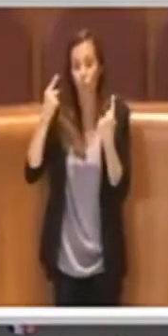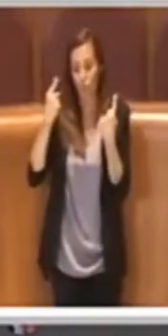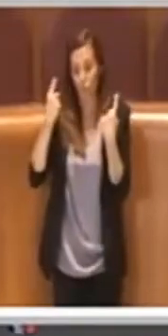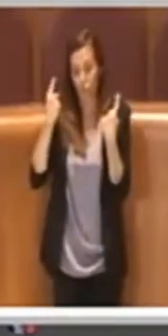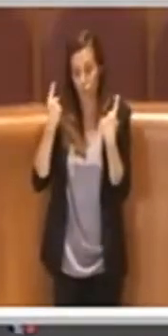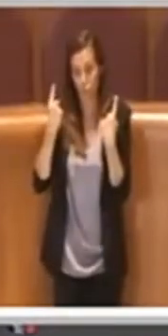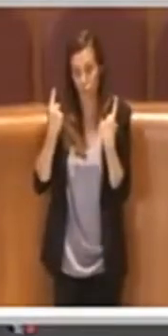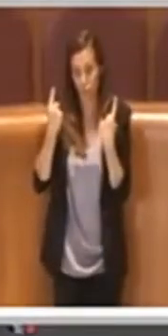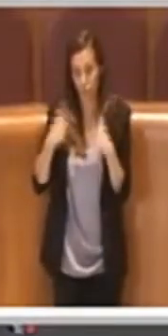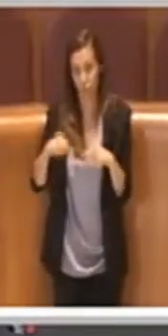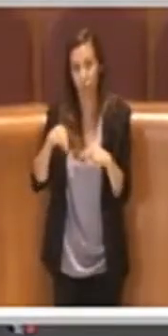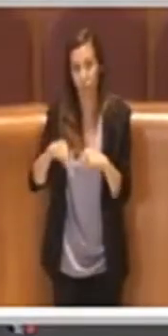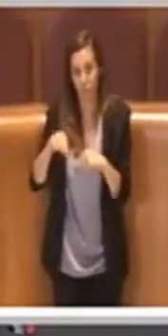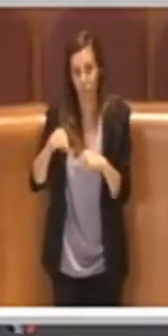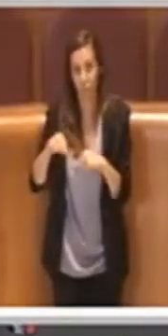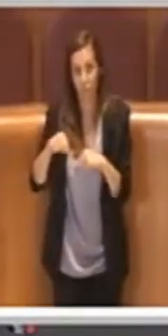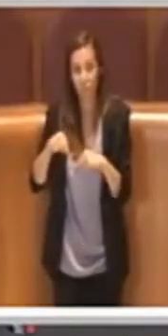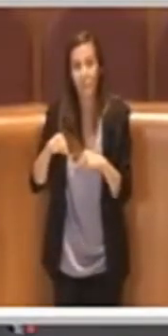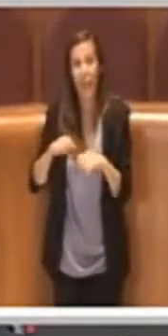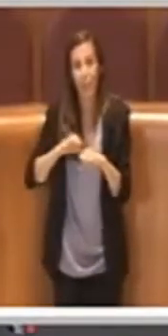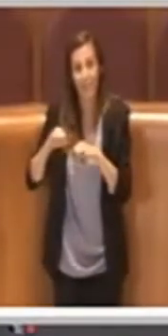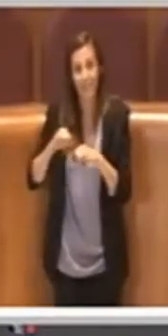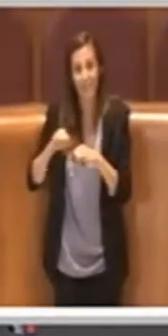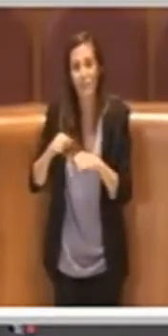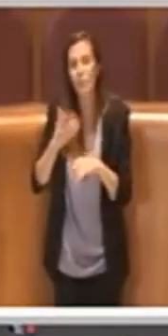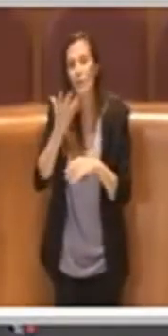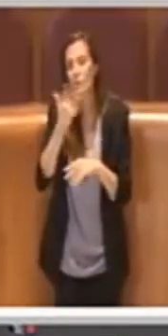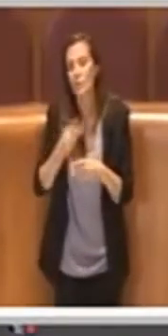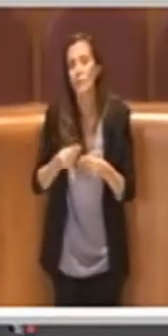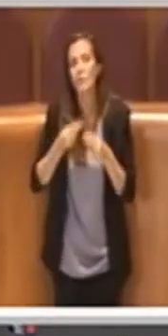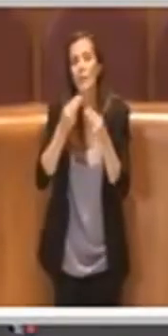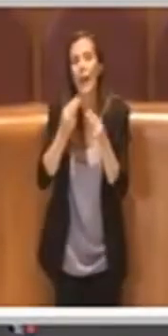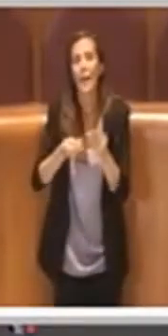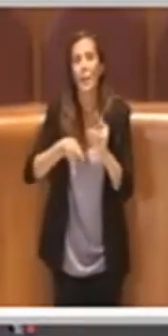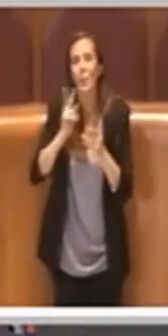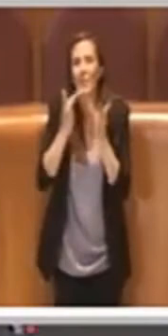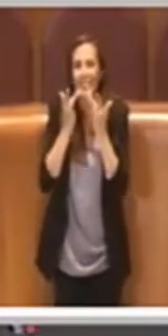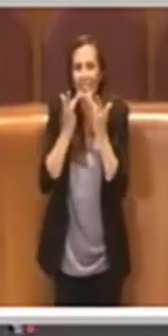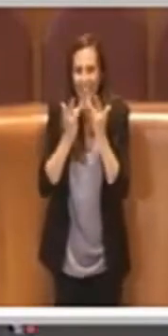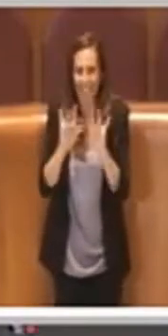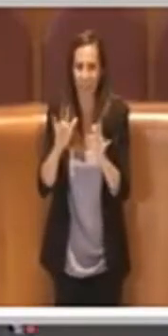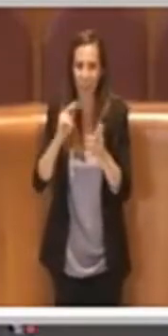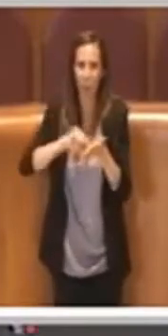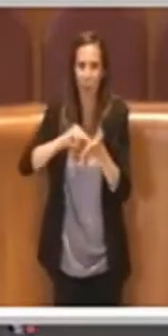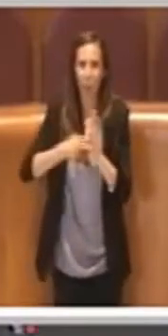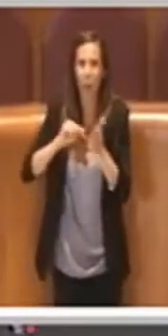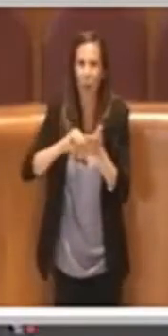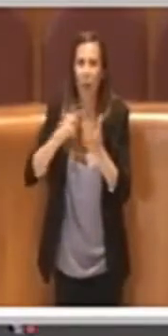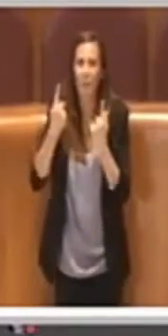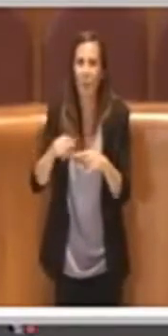evidentemente delle gravi problematiche che riguardano i cambi turno. Ebbene,